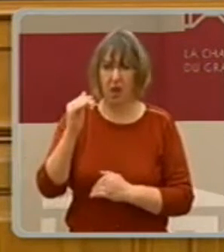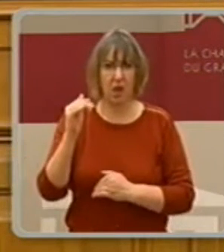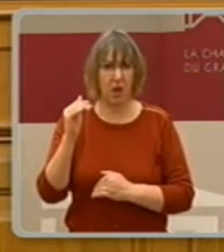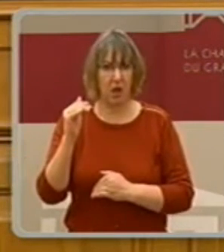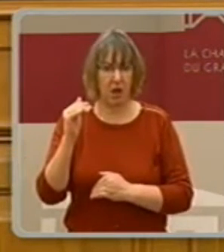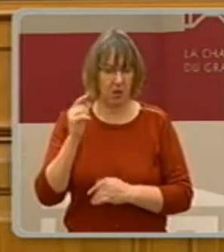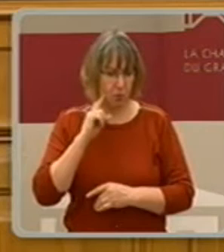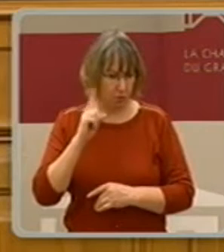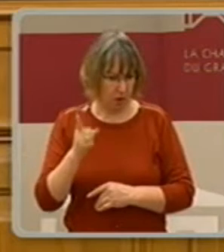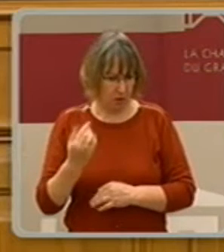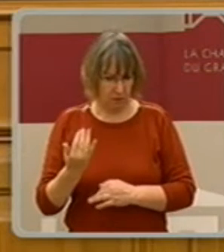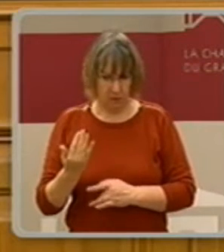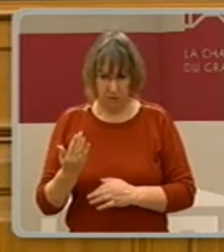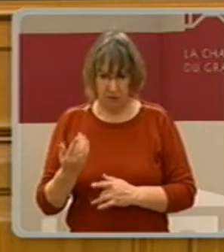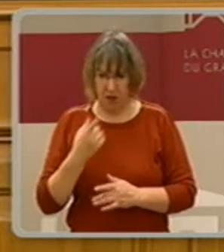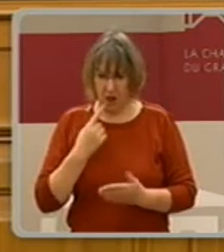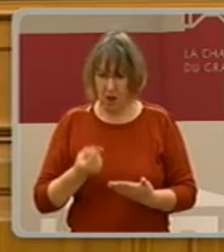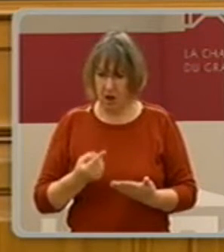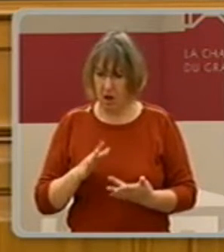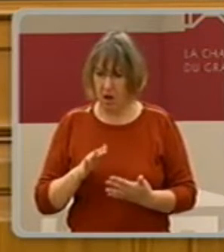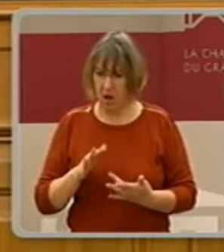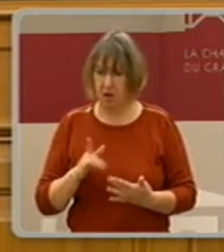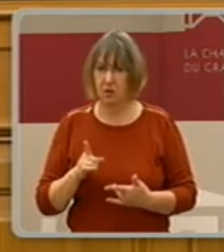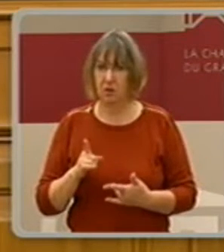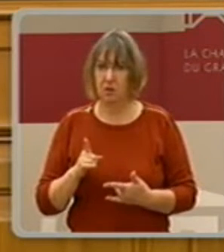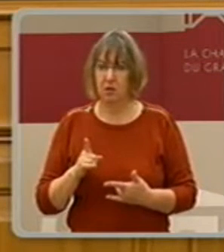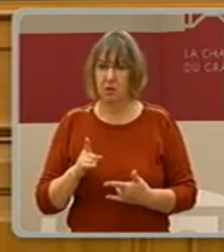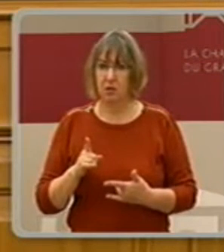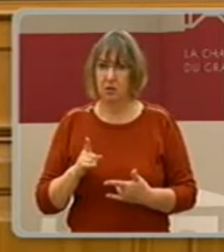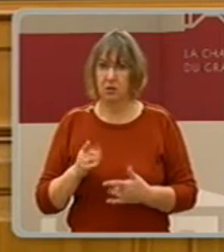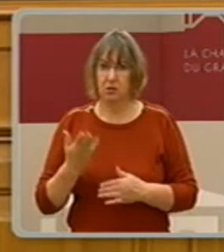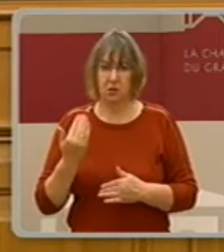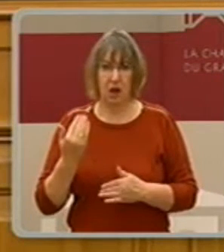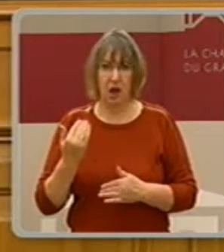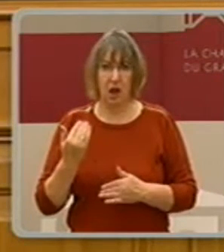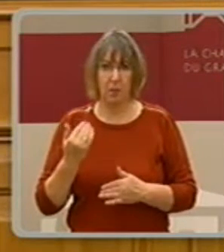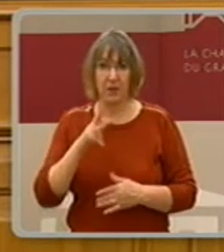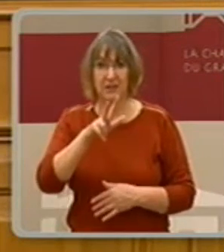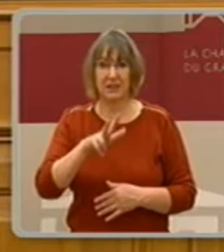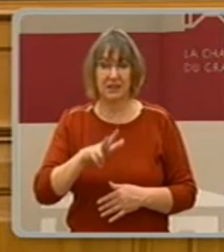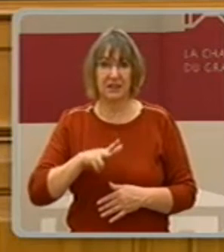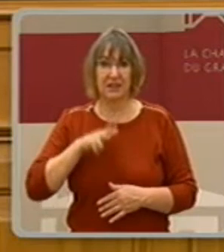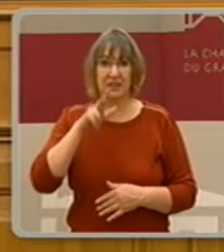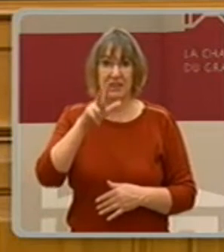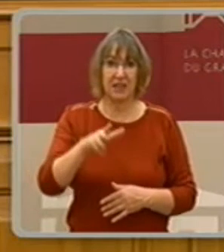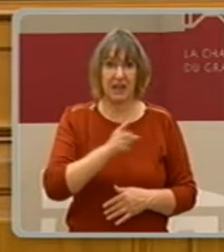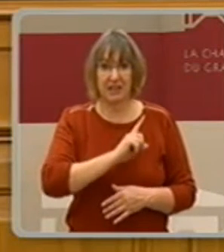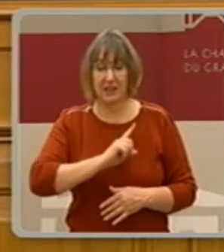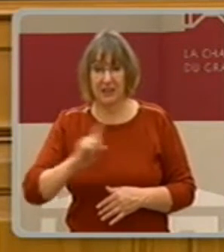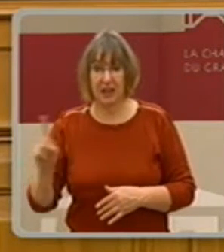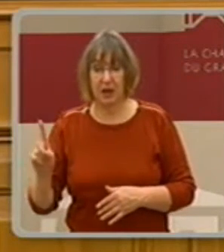.774.